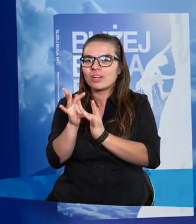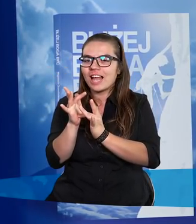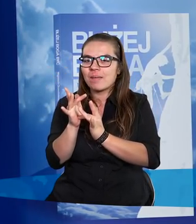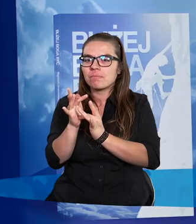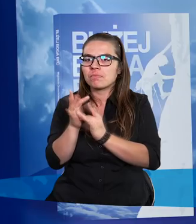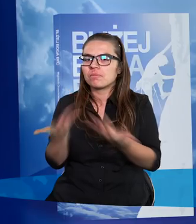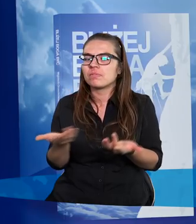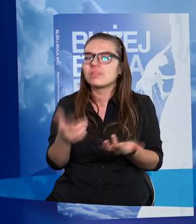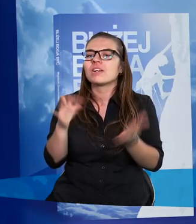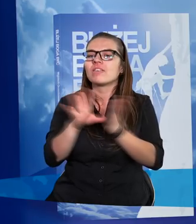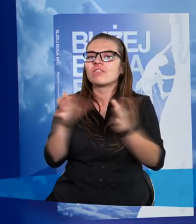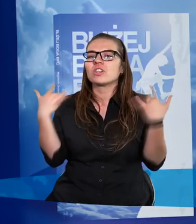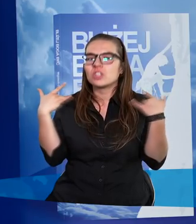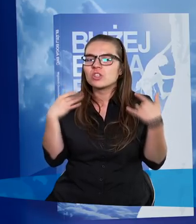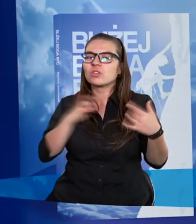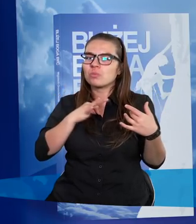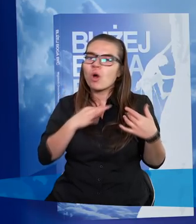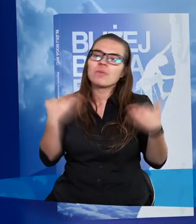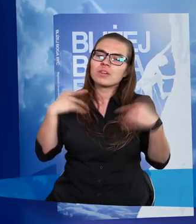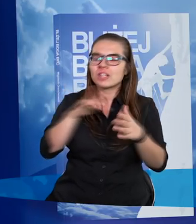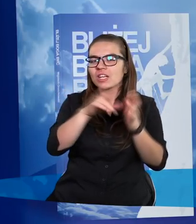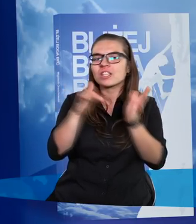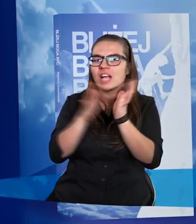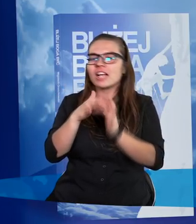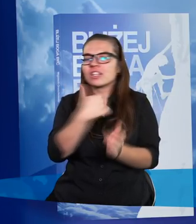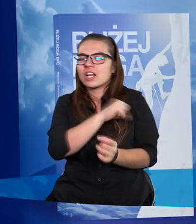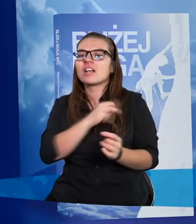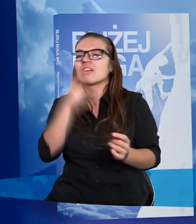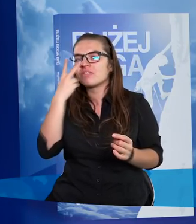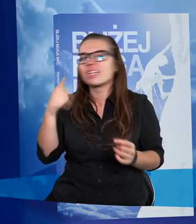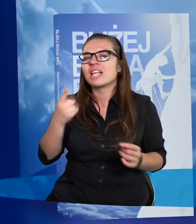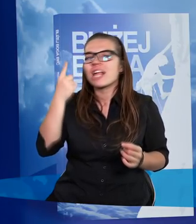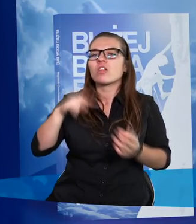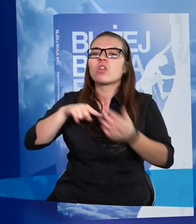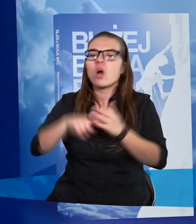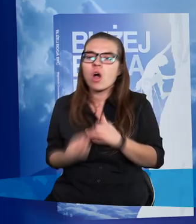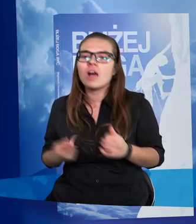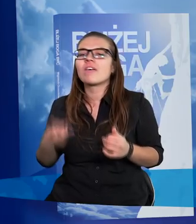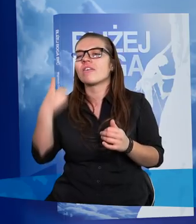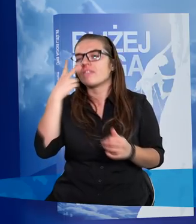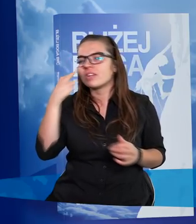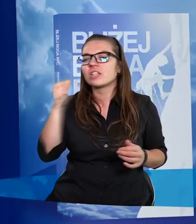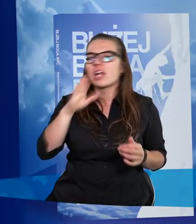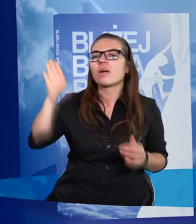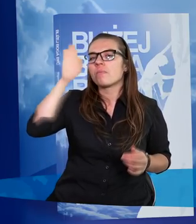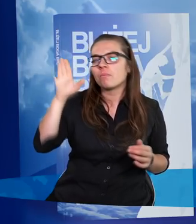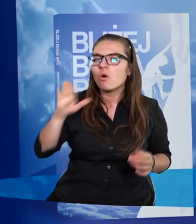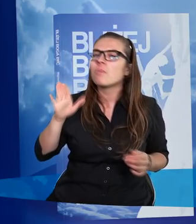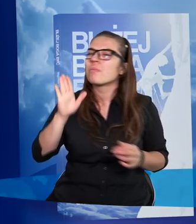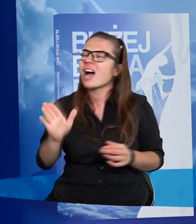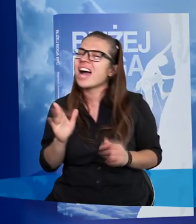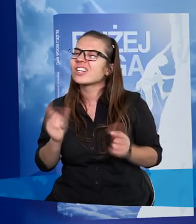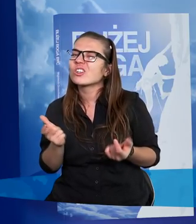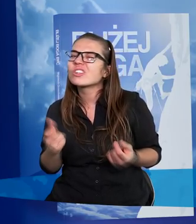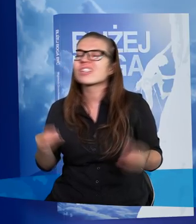W swoim życiu i w życiu ludzi wierzących, sześcijan, których spotkałem, widziałem to niejednokrotnie. Widziałem, że Bóg ma coś